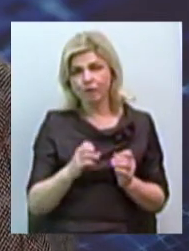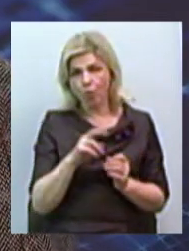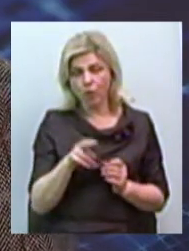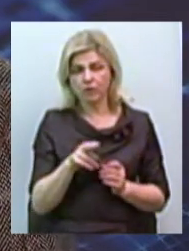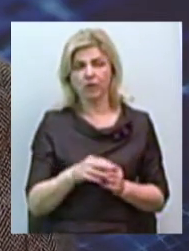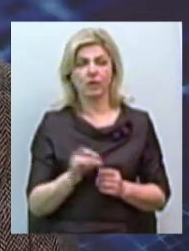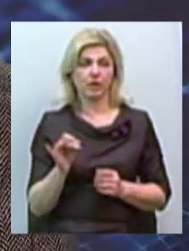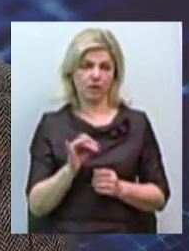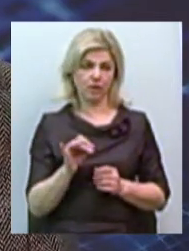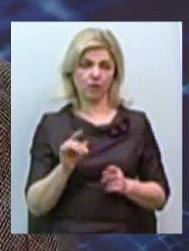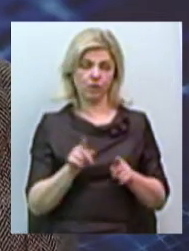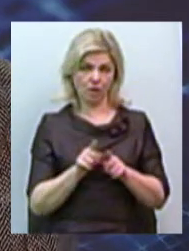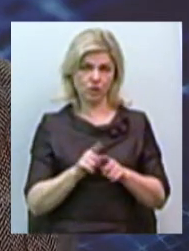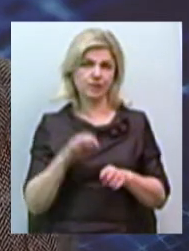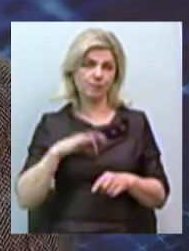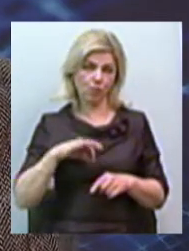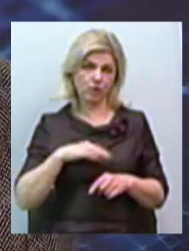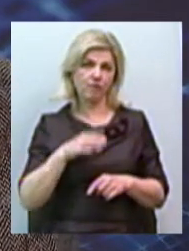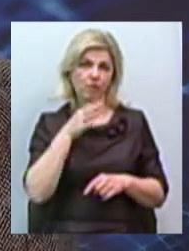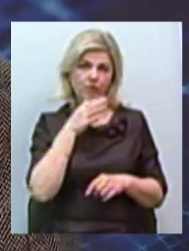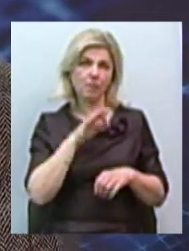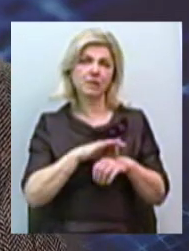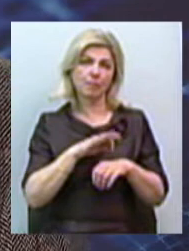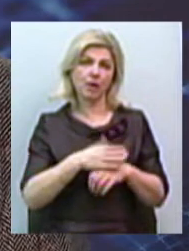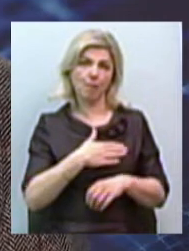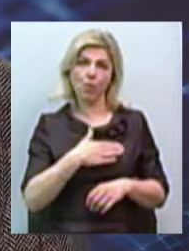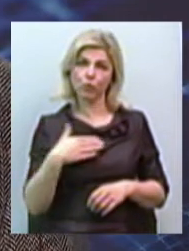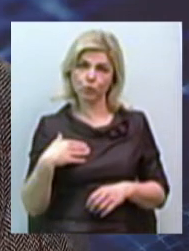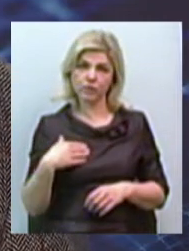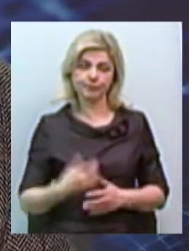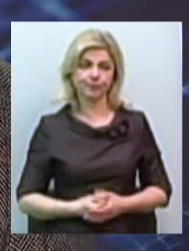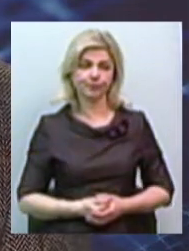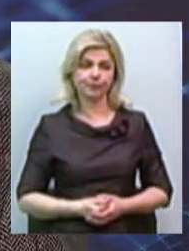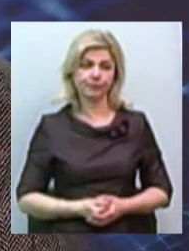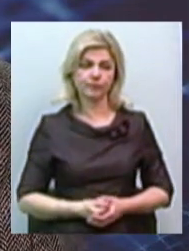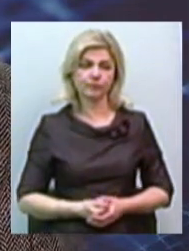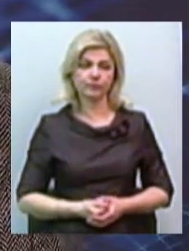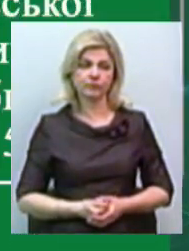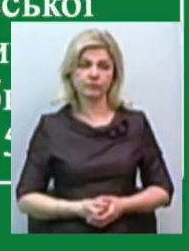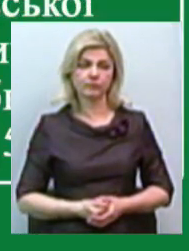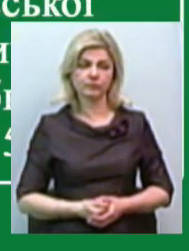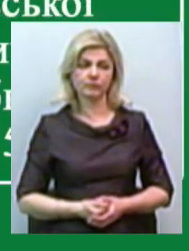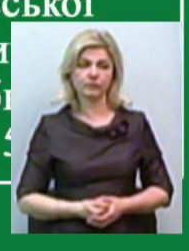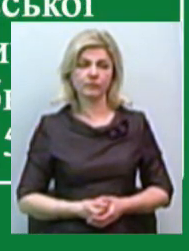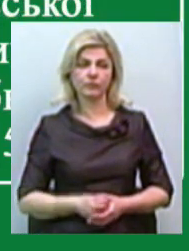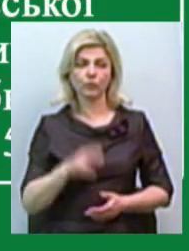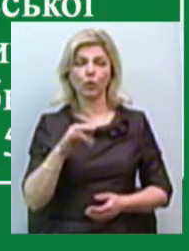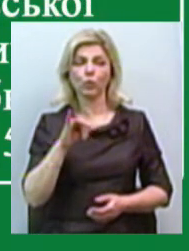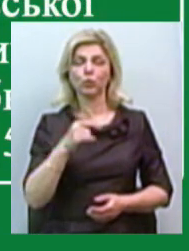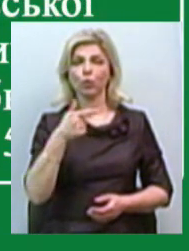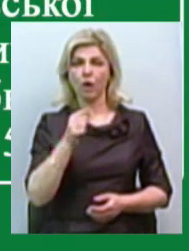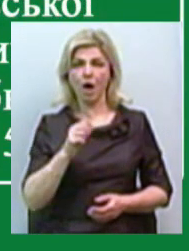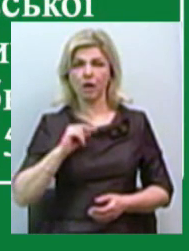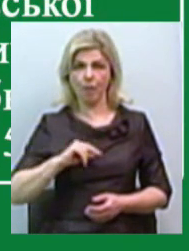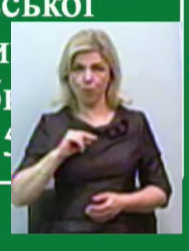Также оно используется при заболевании рака молочной железы. С-дуга у нас работает с тем оборудованием,